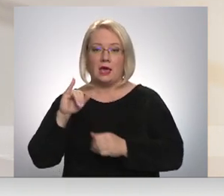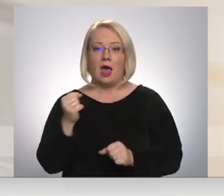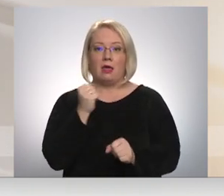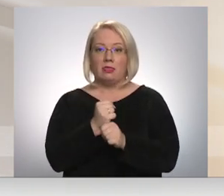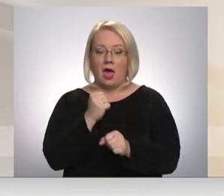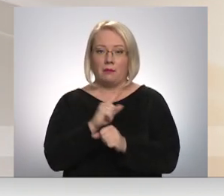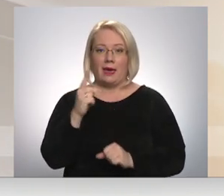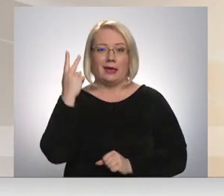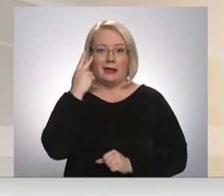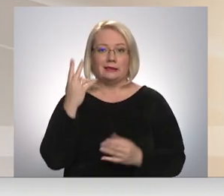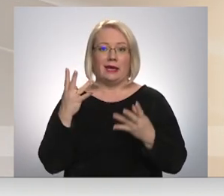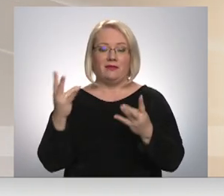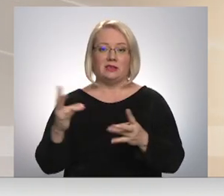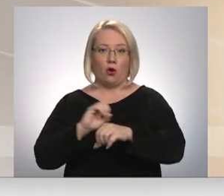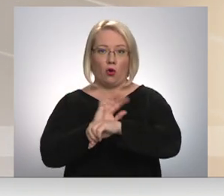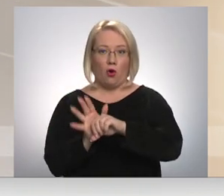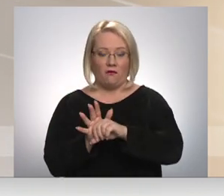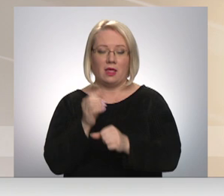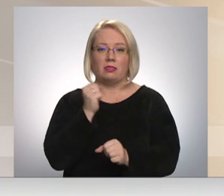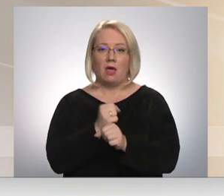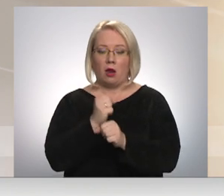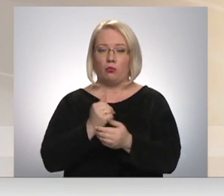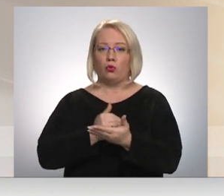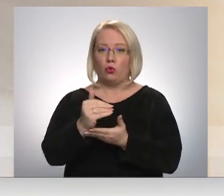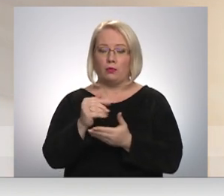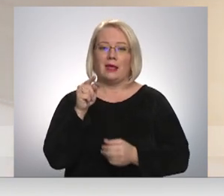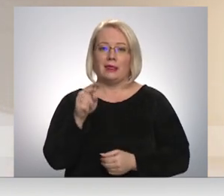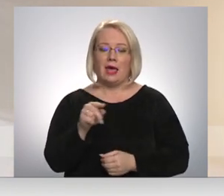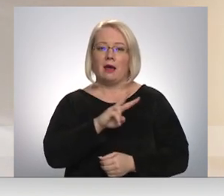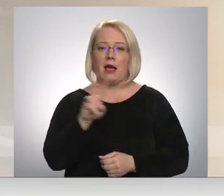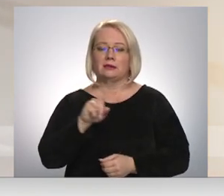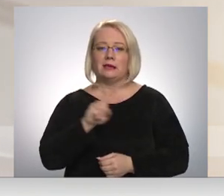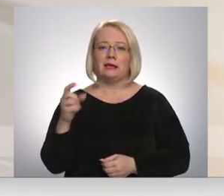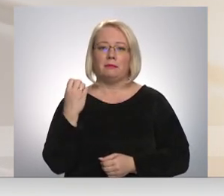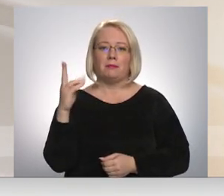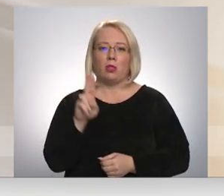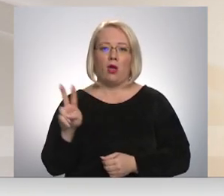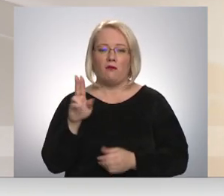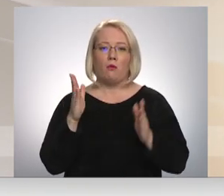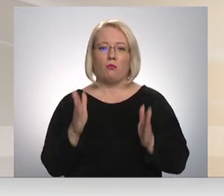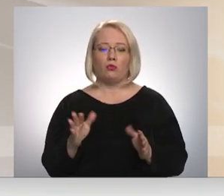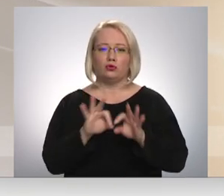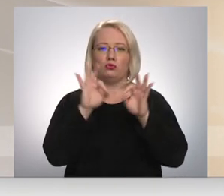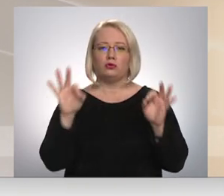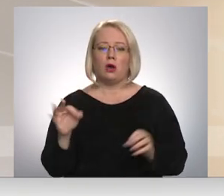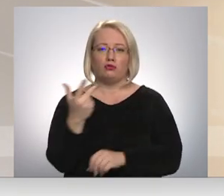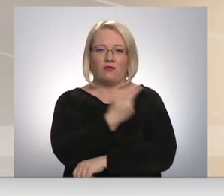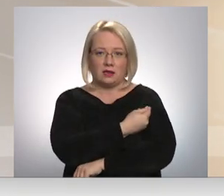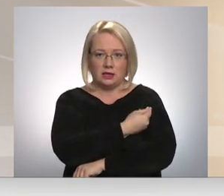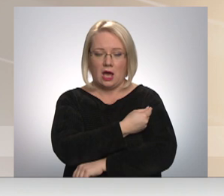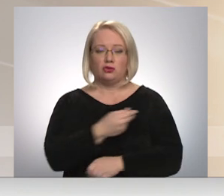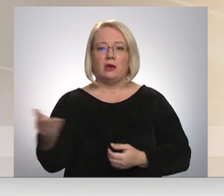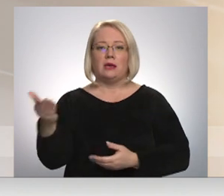pastāv risks inficēties ar COVID-19, darbu varēs turpināt tie, kur līdz 15. novembrim būs uzsākuši vakcinācijas kursu.